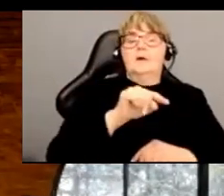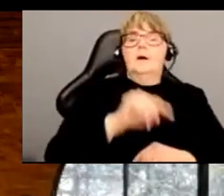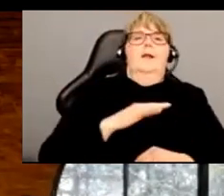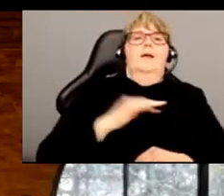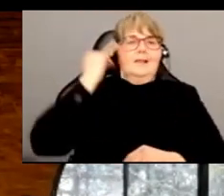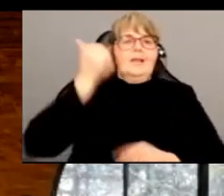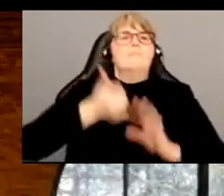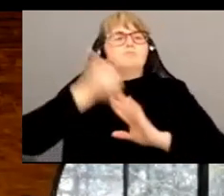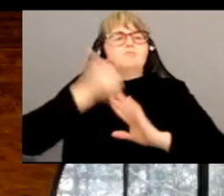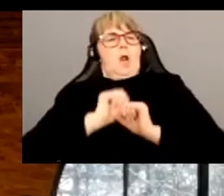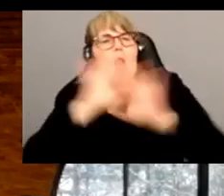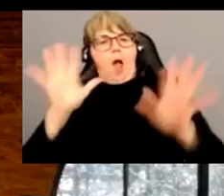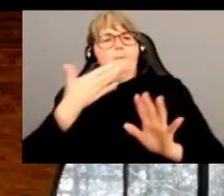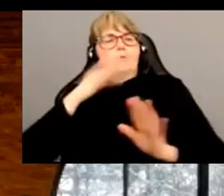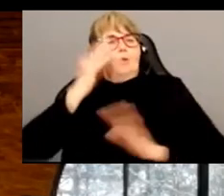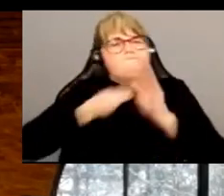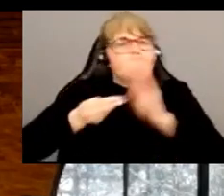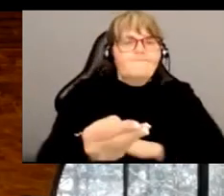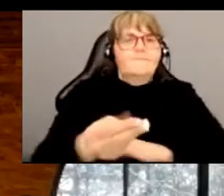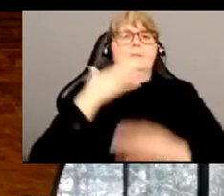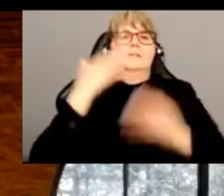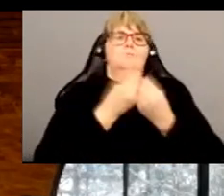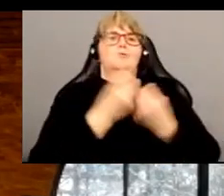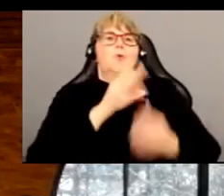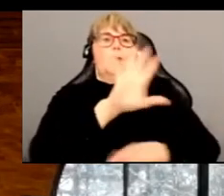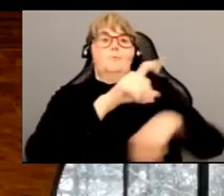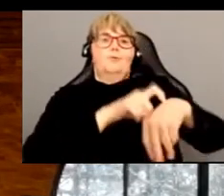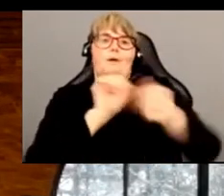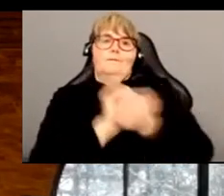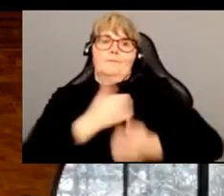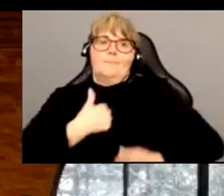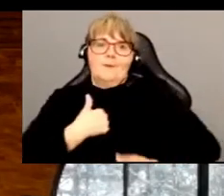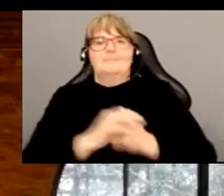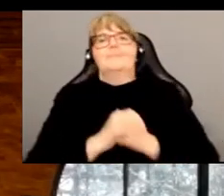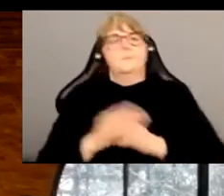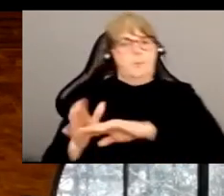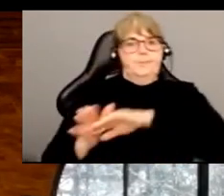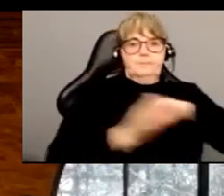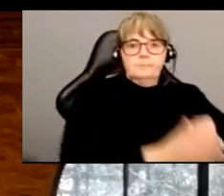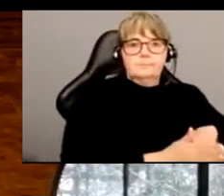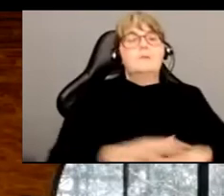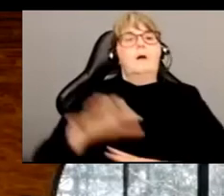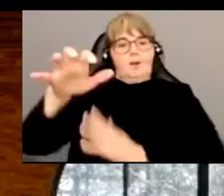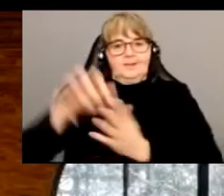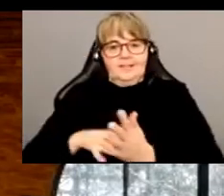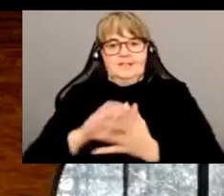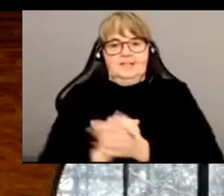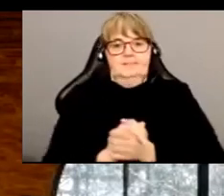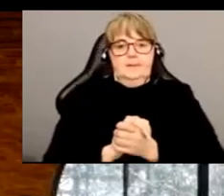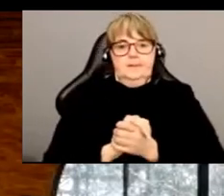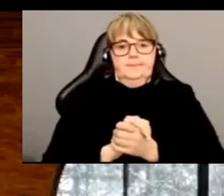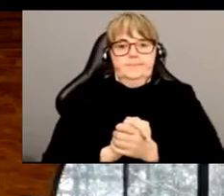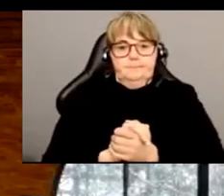crois que les idées sont mieux communiquées. Alors, merci vraiment, Renan, pour le temps que tu as investi avec moi. Maintenant, sur le texte lui-même, le